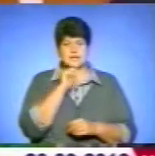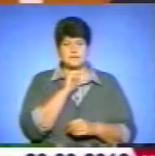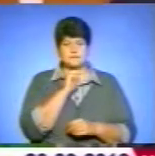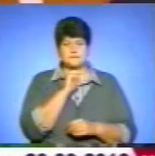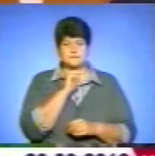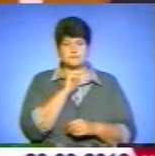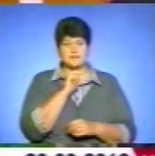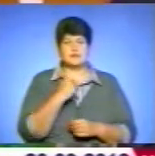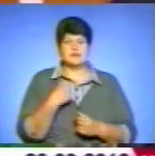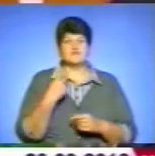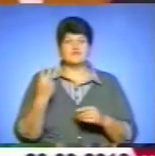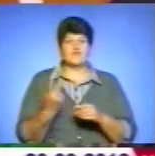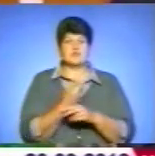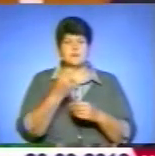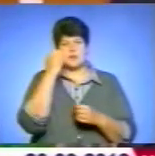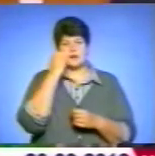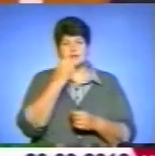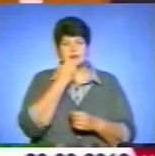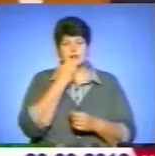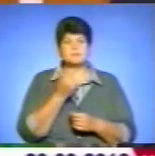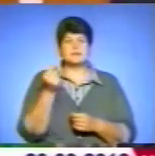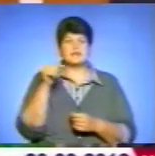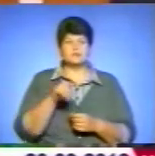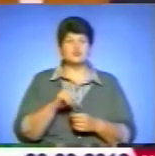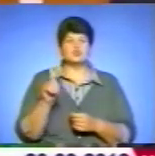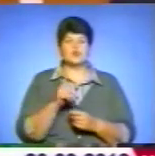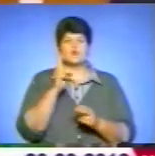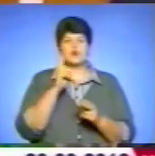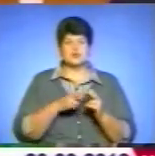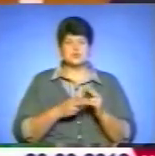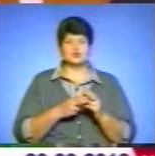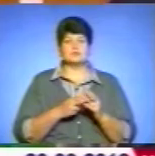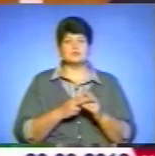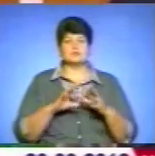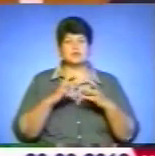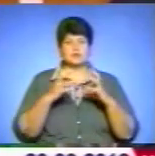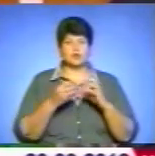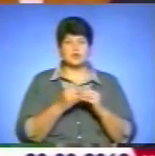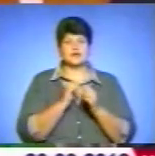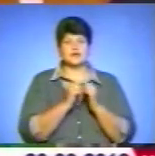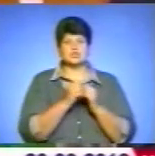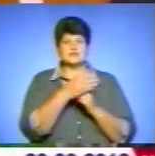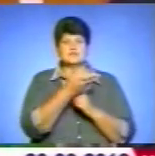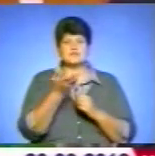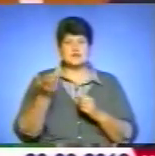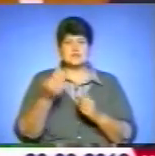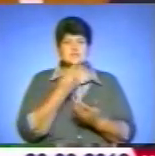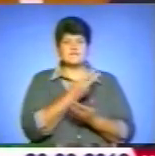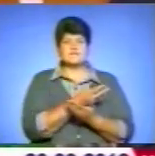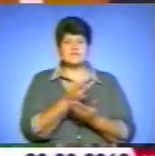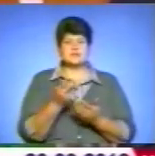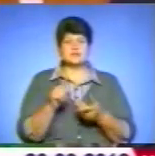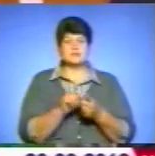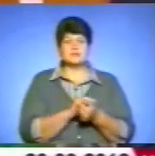я вдвоєнні благодарен, тому що в кінченому витокі кожен з вас бачить ті